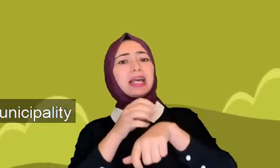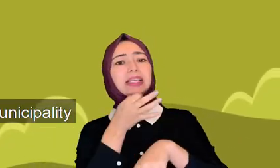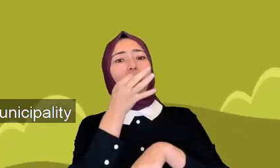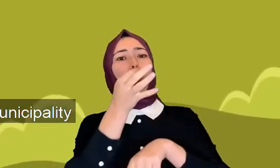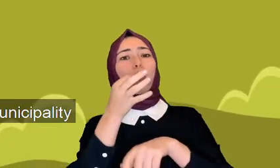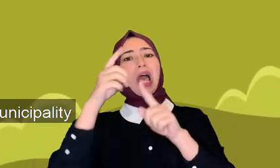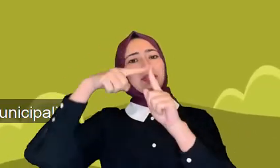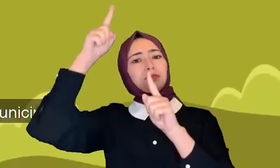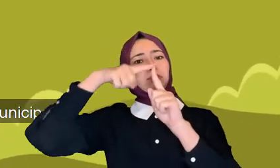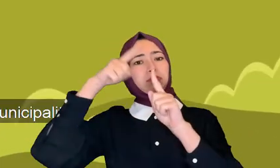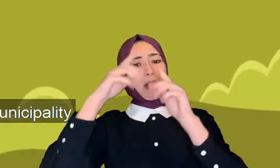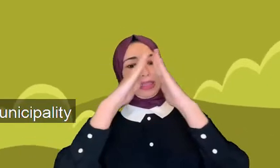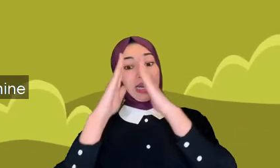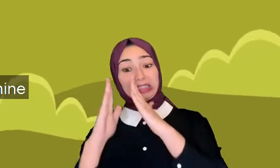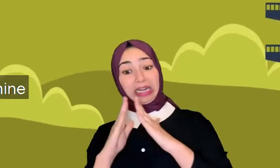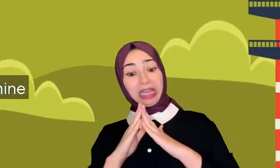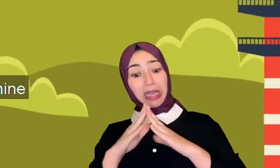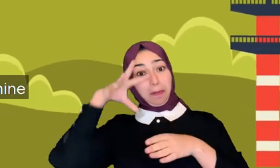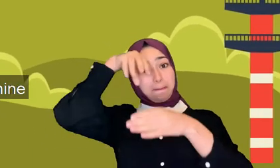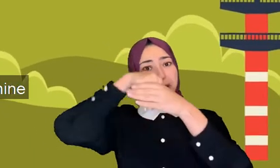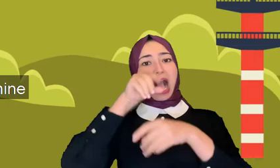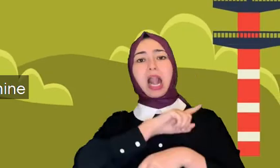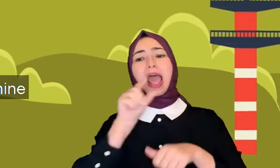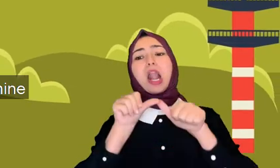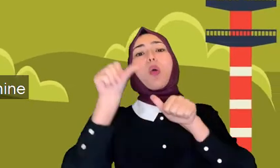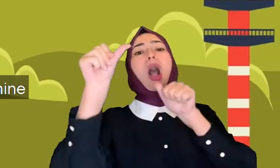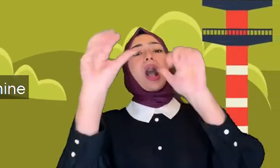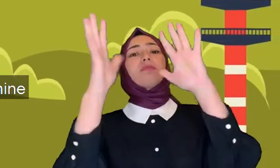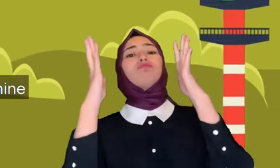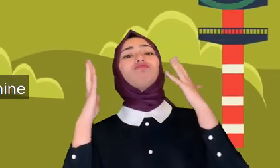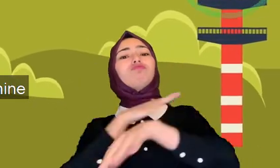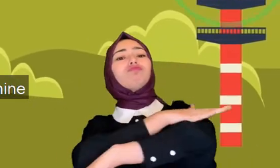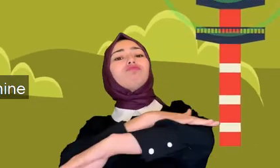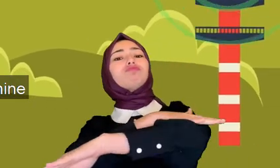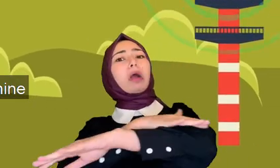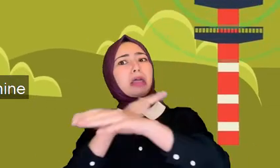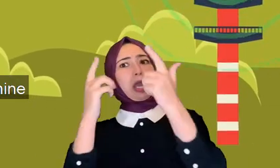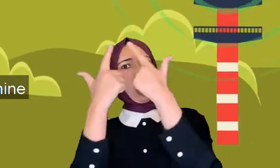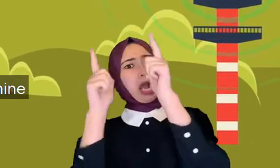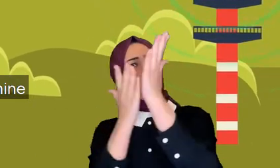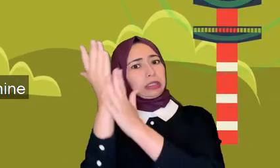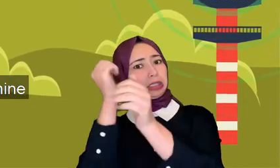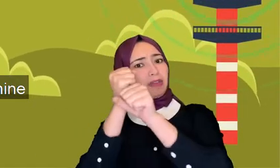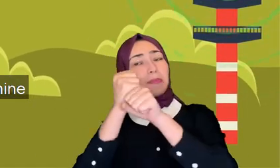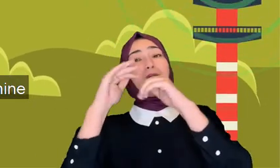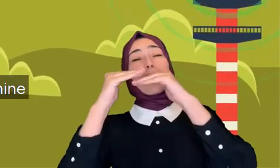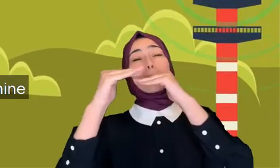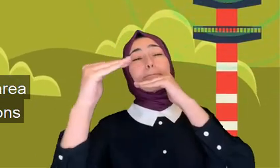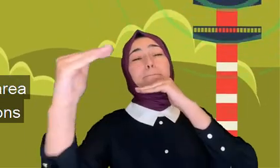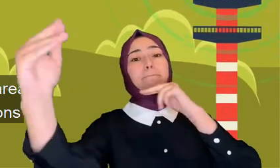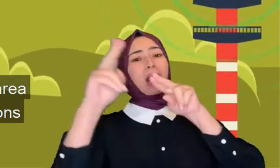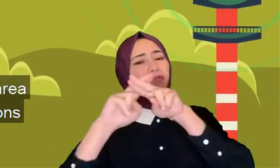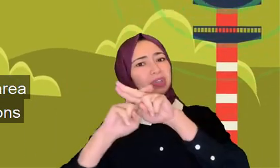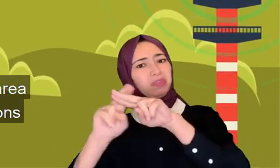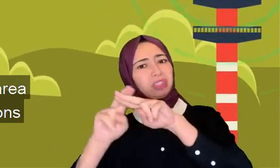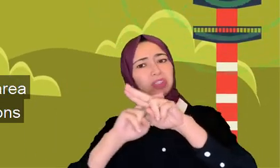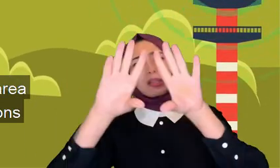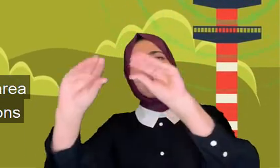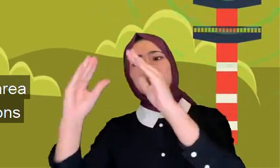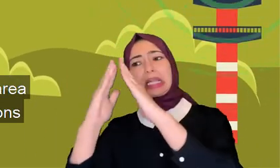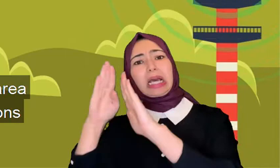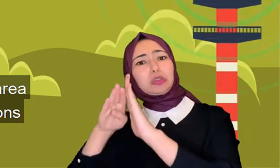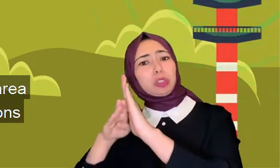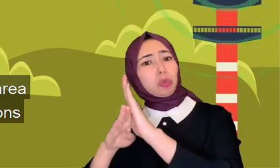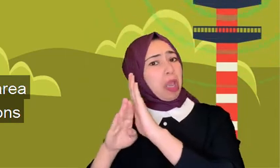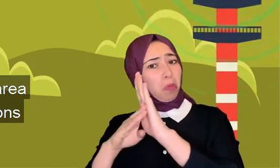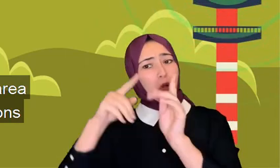المحكمة اللي قرار البلدية في ابعاد هالمحطات القاعدية ما يمس الجوار حق الشركة في الاستثمار وما يلغيش بما انه ثم بلايس